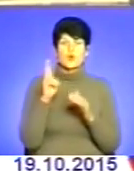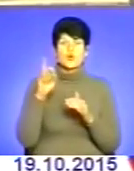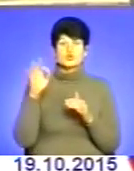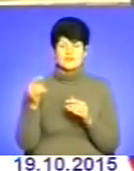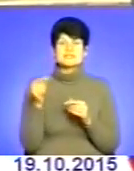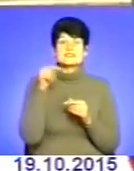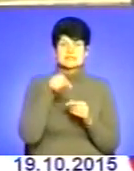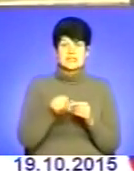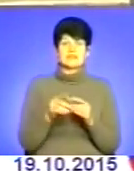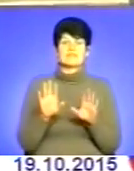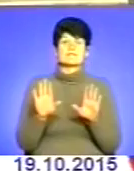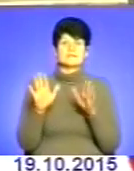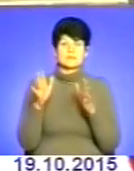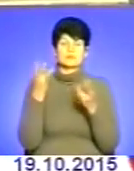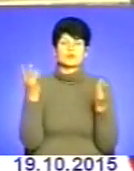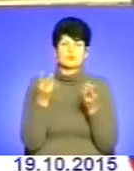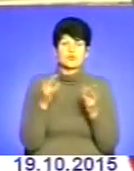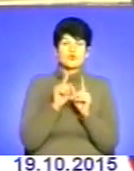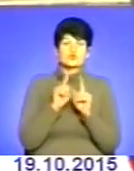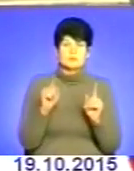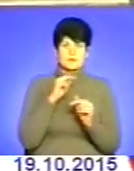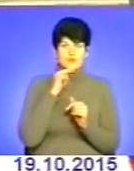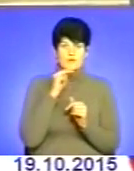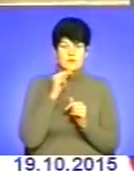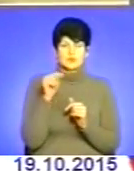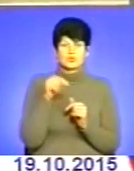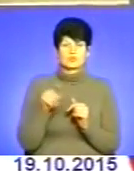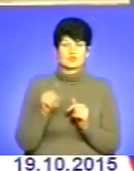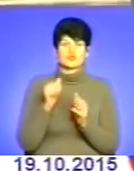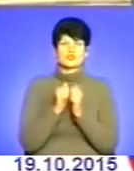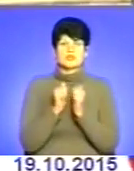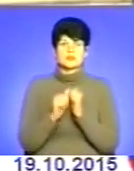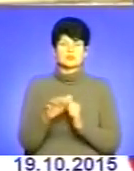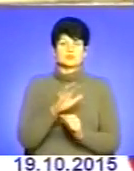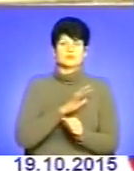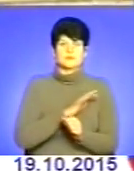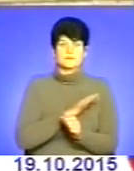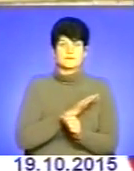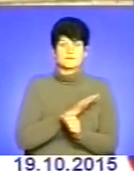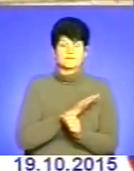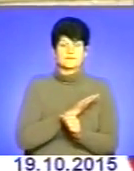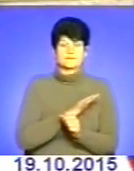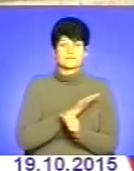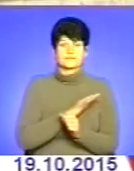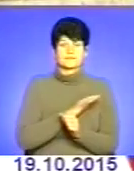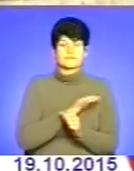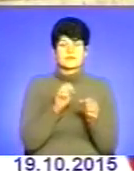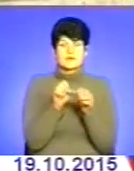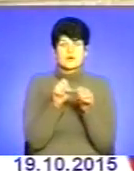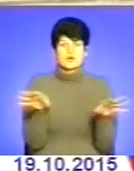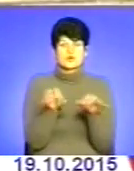'єктів, які потребують особливої уваги Чому? Тому що досить часто відбувалися розриви